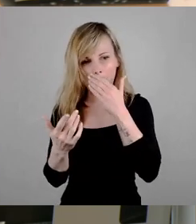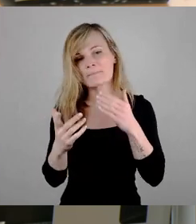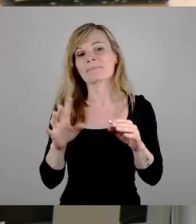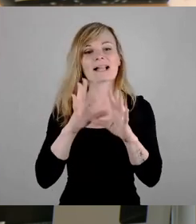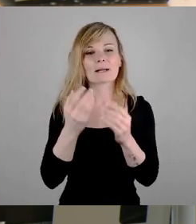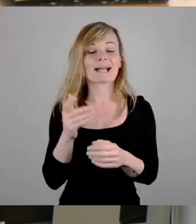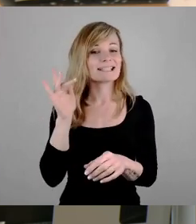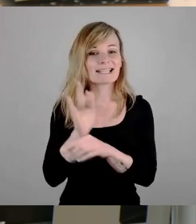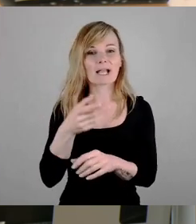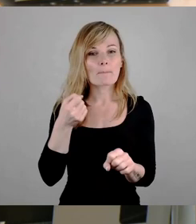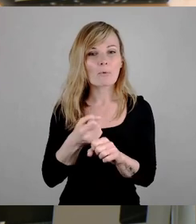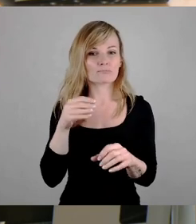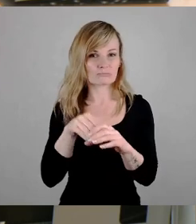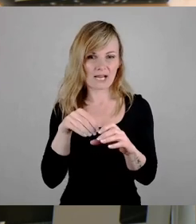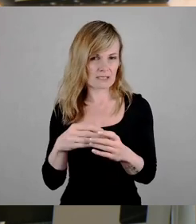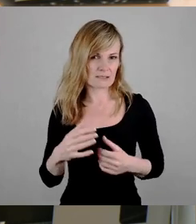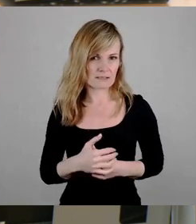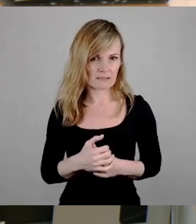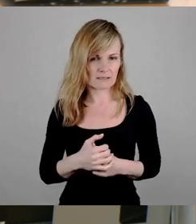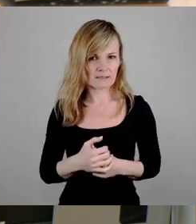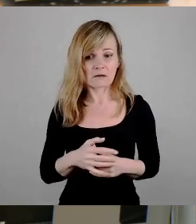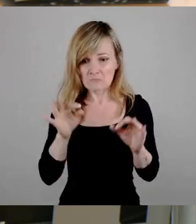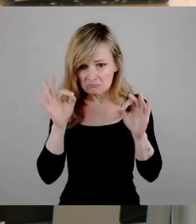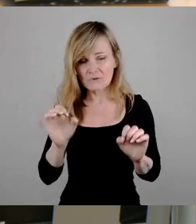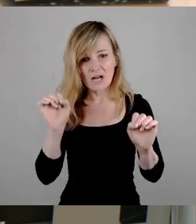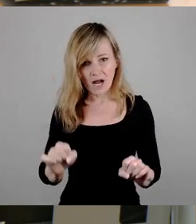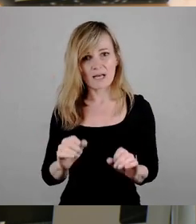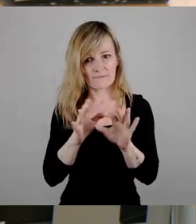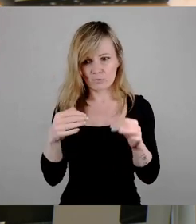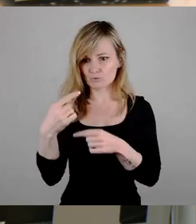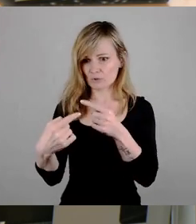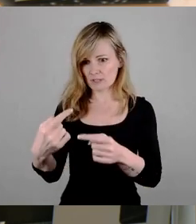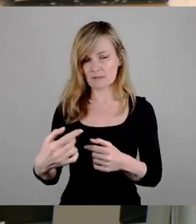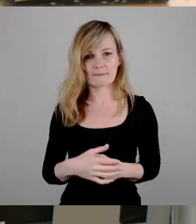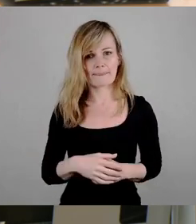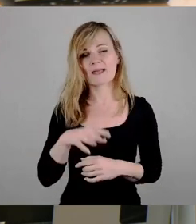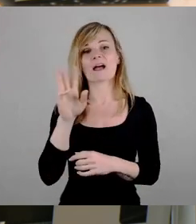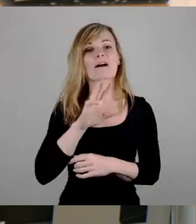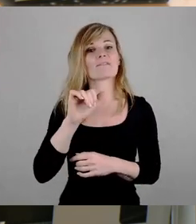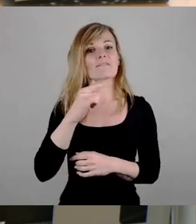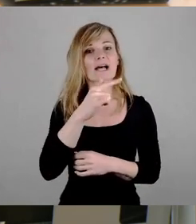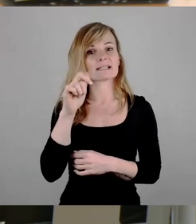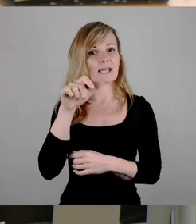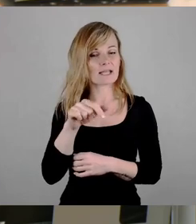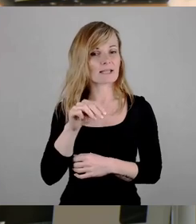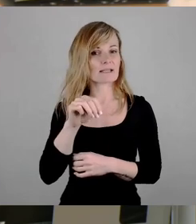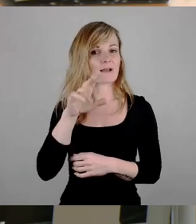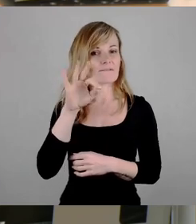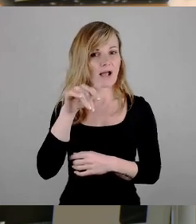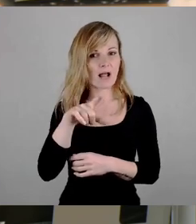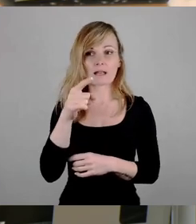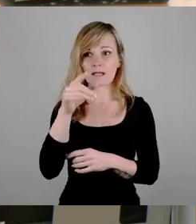Pumpspeicher. Das kann sehr gut funktionieren. Und Vattenfall beispielsweise hat in Thüringen eben ein großes